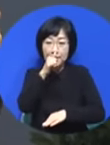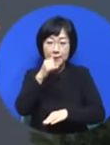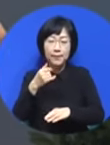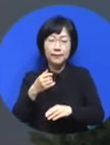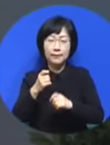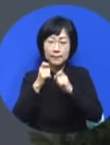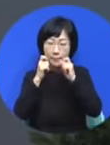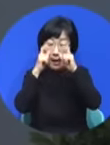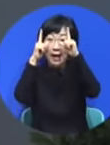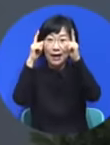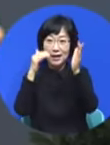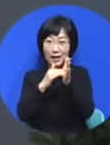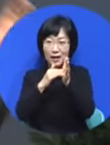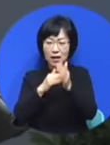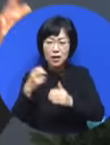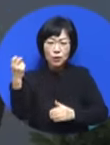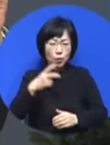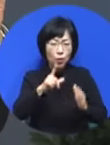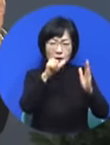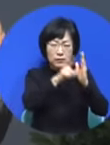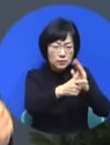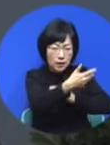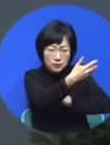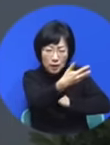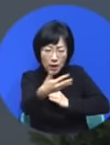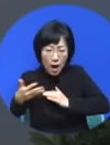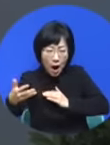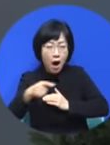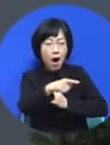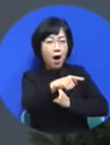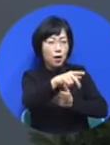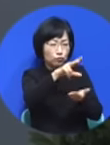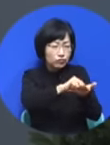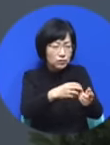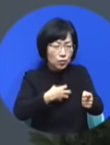시대시대마다 오는 위기와 답을 알게 되었습니다.